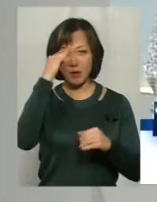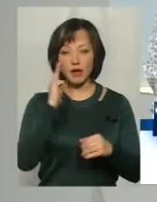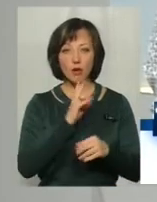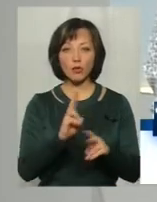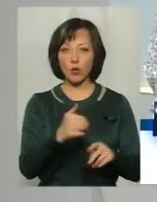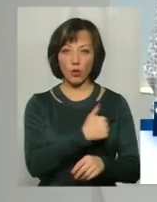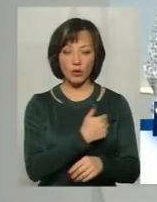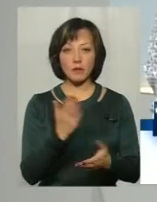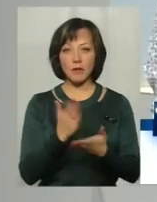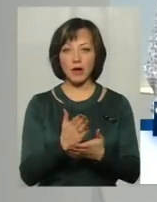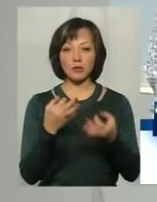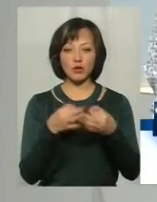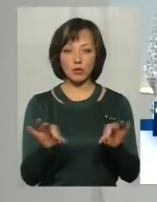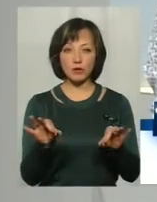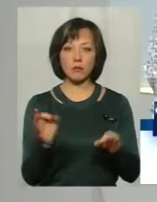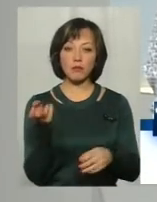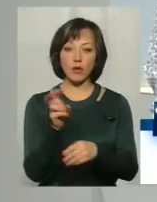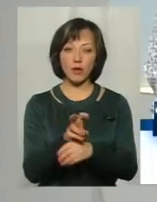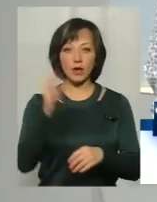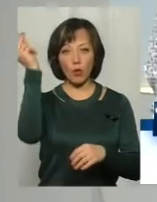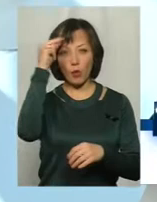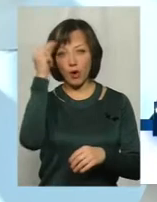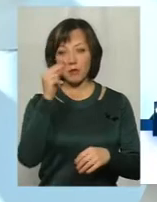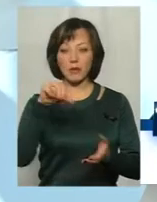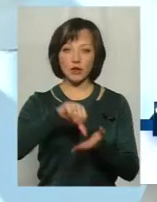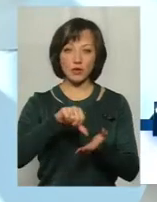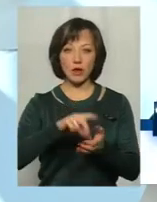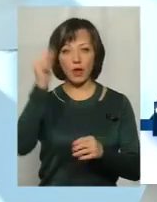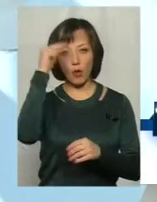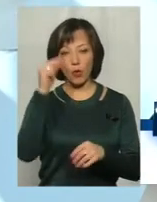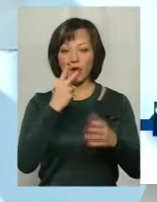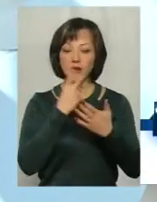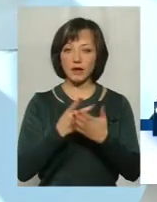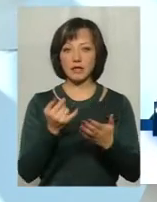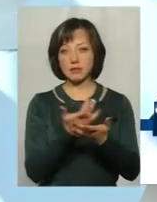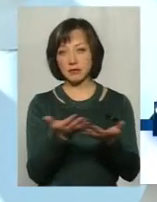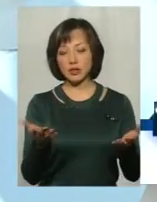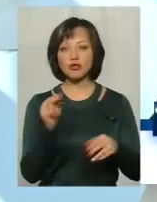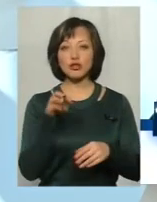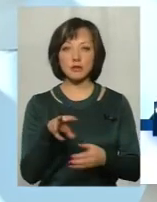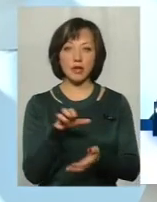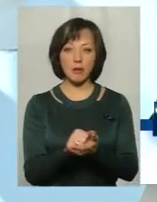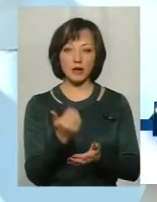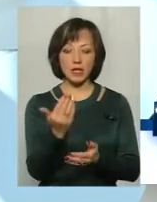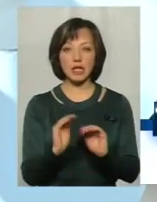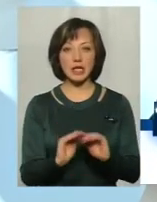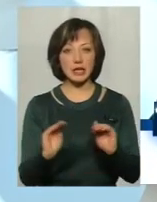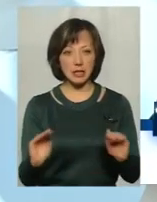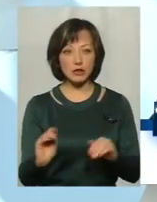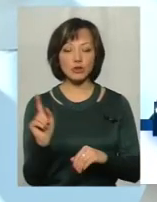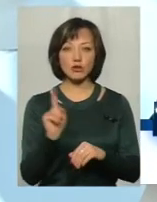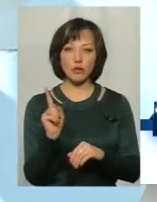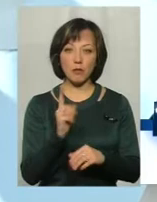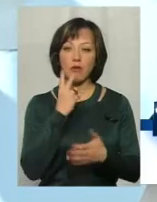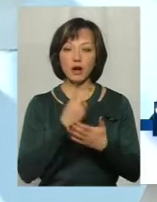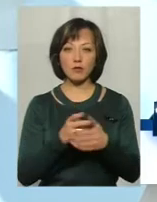батьків, хто хочуть, будуть мати доступ, вільно приходити на уроки, бути присутнім на уроках, дивитись і бачити, чим займаються їхні дітки, з тим, щоб